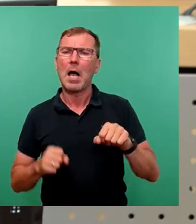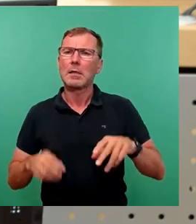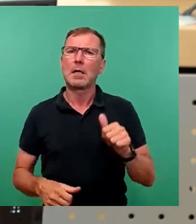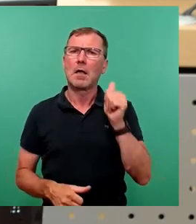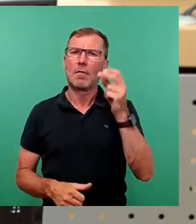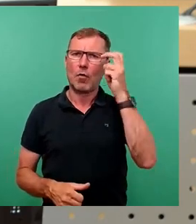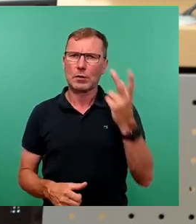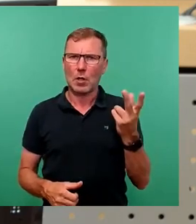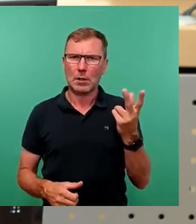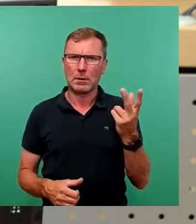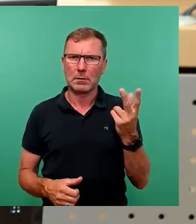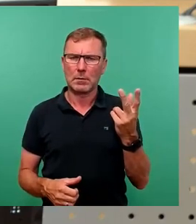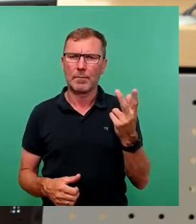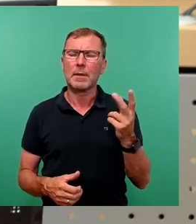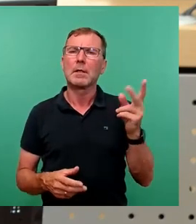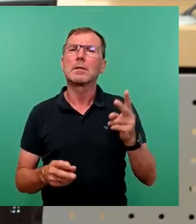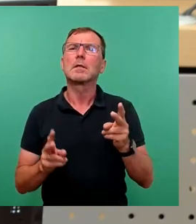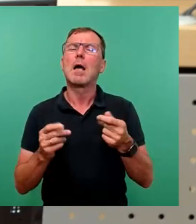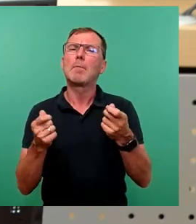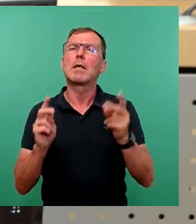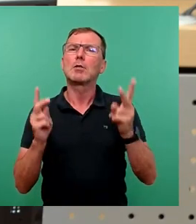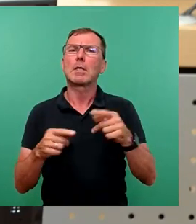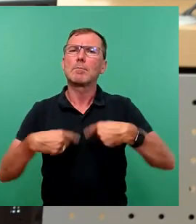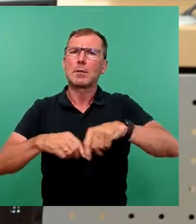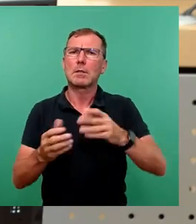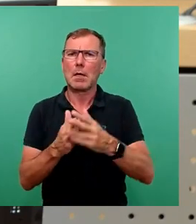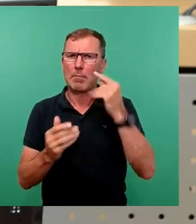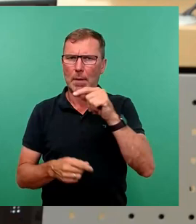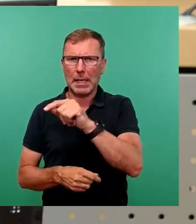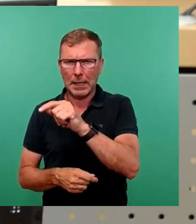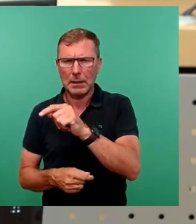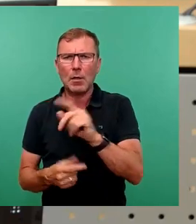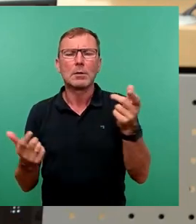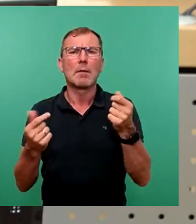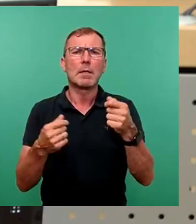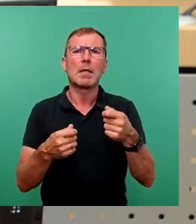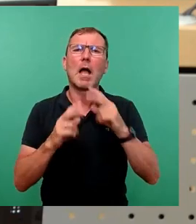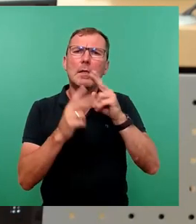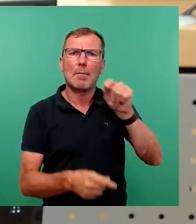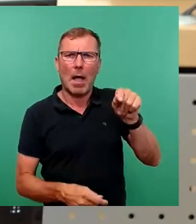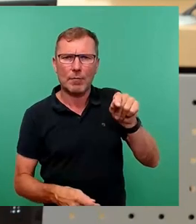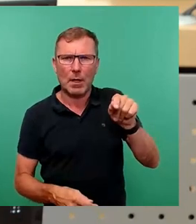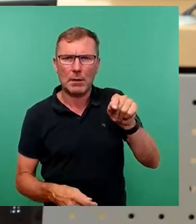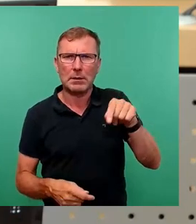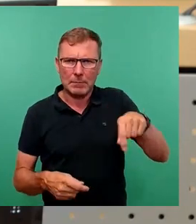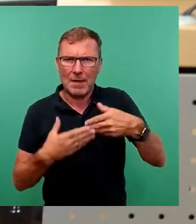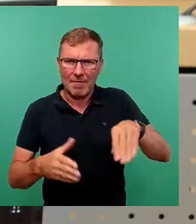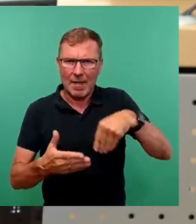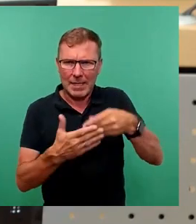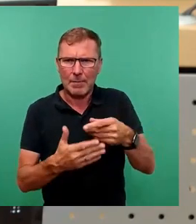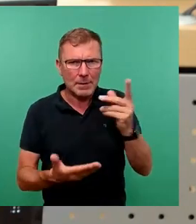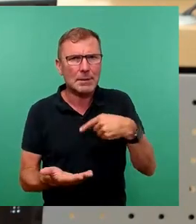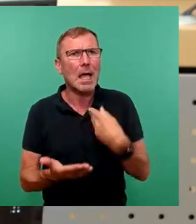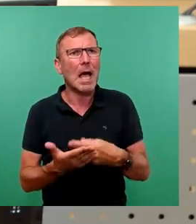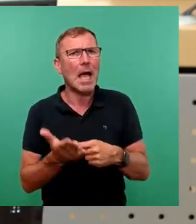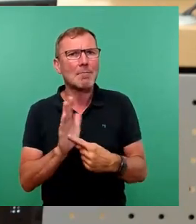Stadt, nämlich die Mittel der Stadtbezirksbeiräte oder auch die Mittel der Beauftragten, finde ich einen Beweis dafür, dass